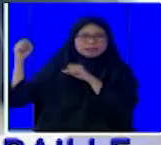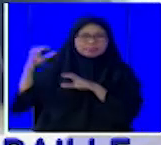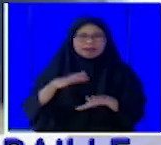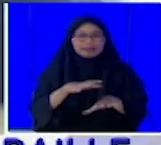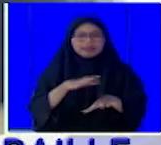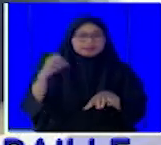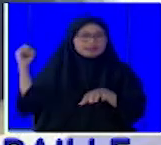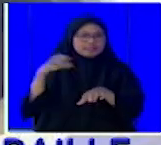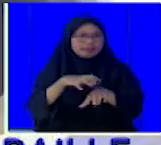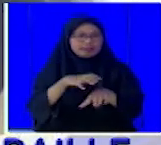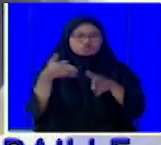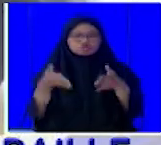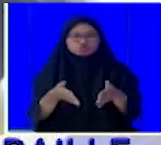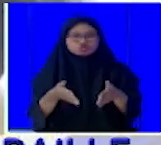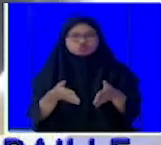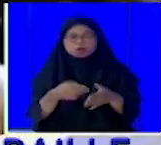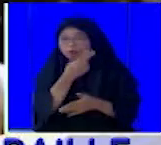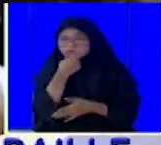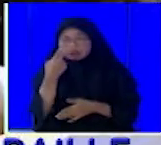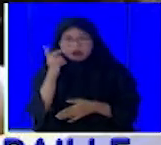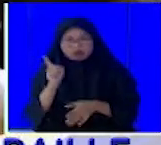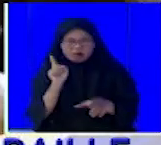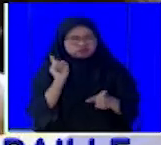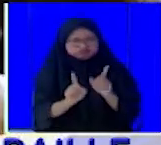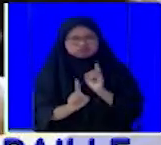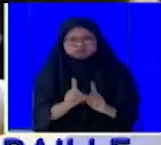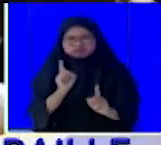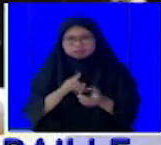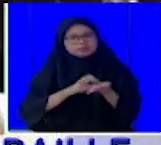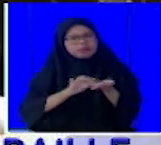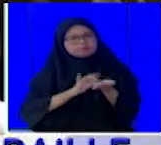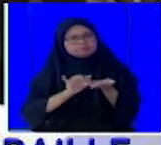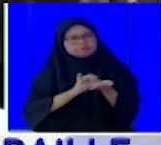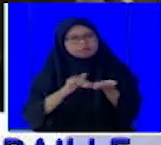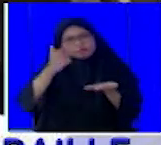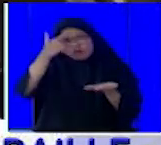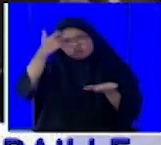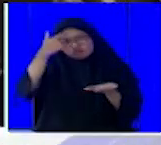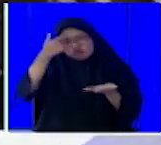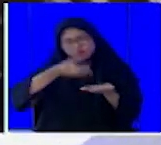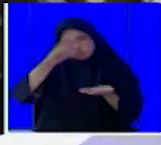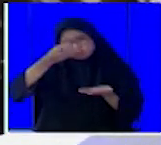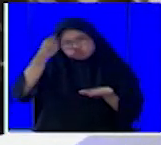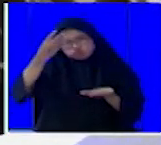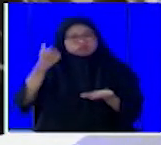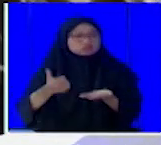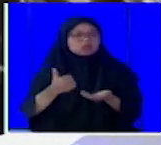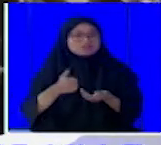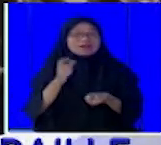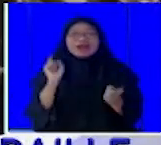Tuna Netra agar setiap harinya mereka bisa belajar mengaji huruf Braille serta belajar memperdalam agama Islam.